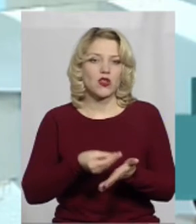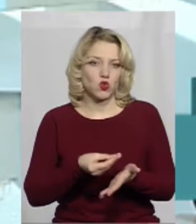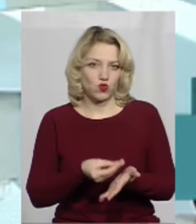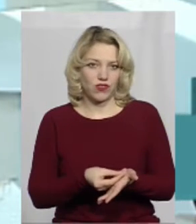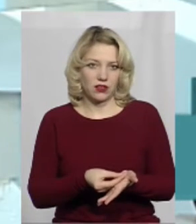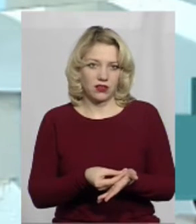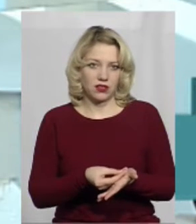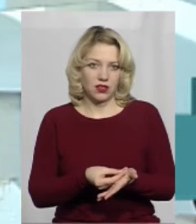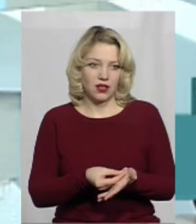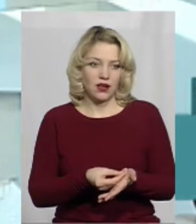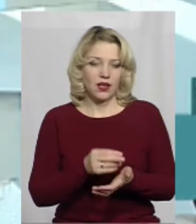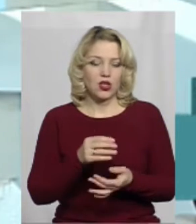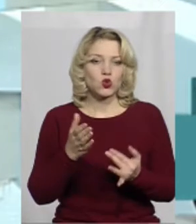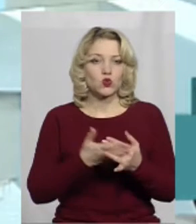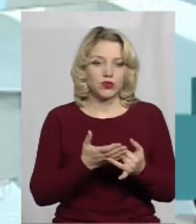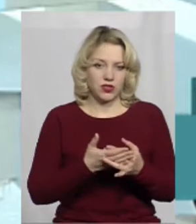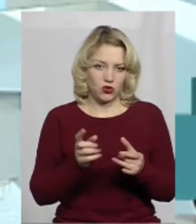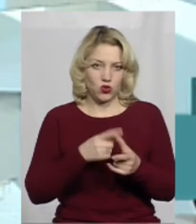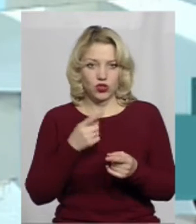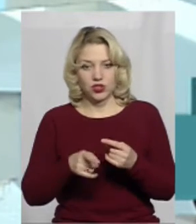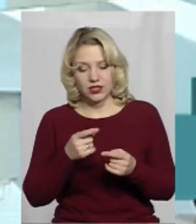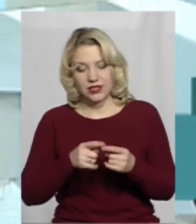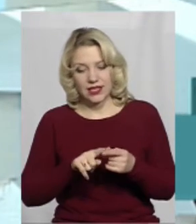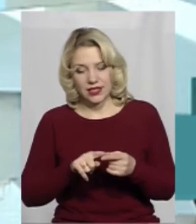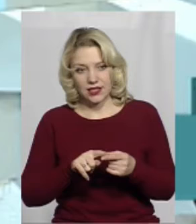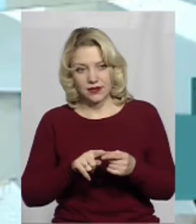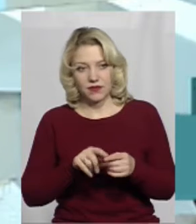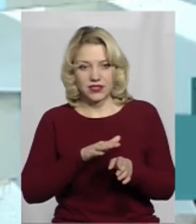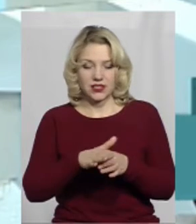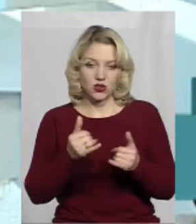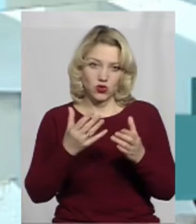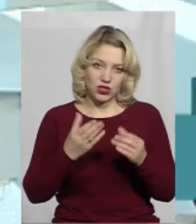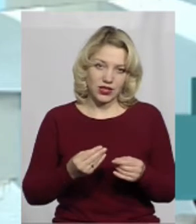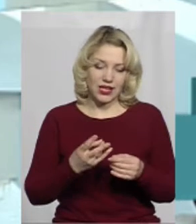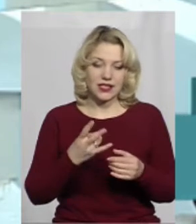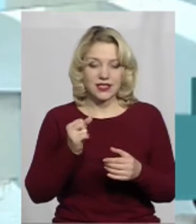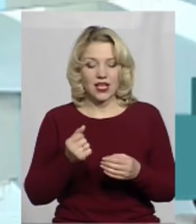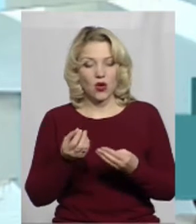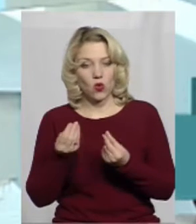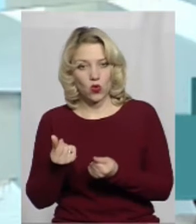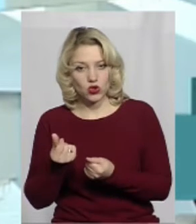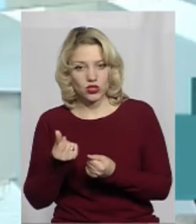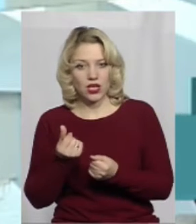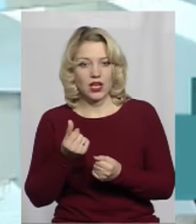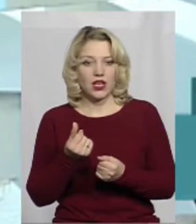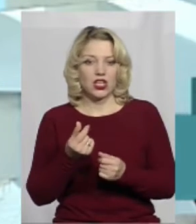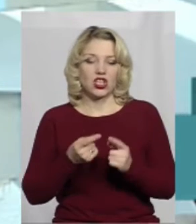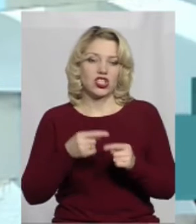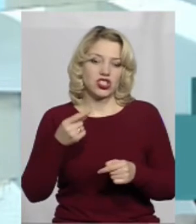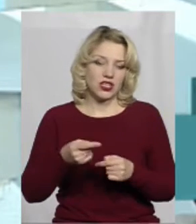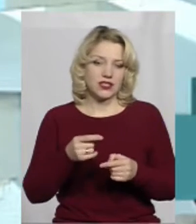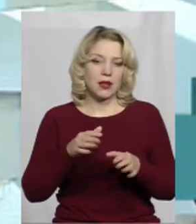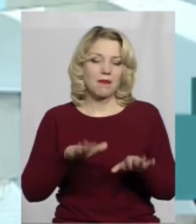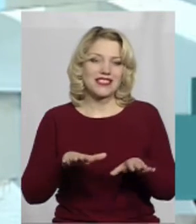ту призначену житлову субсидію. Чи це здійснюється, як і на сьогоднішній день, за рахунок коштів субвінції через місцеві